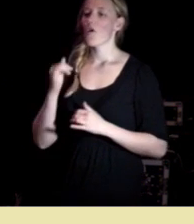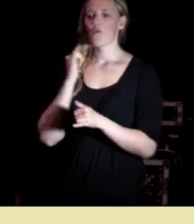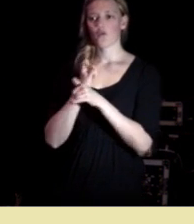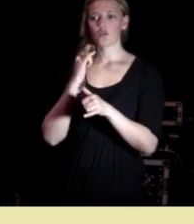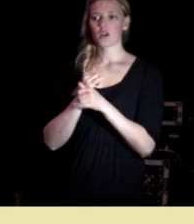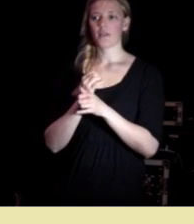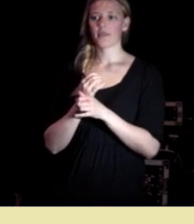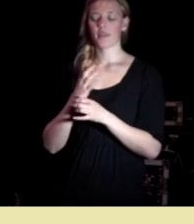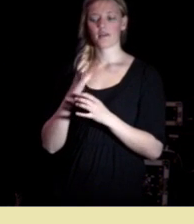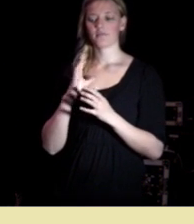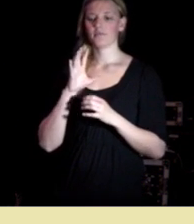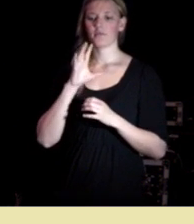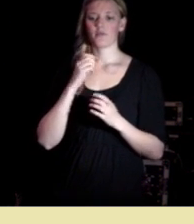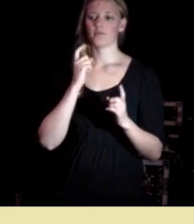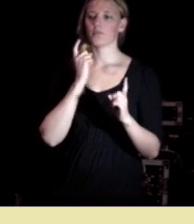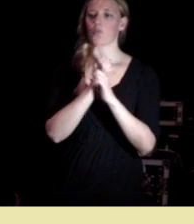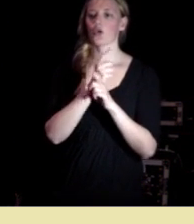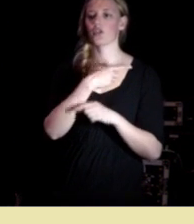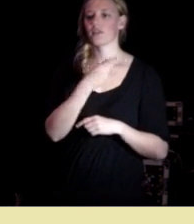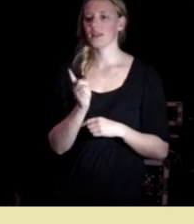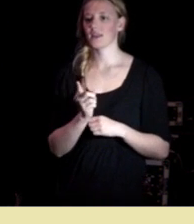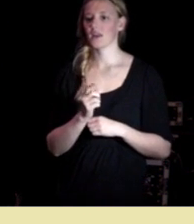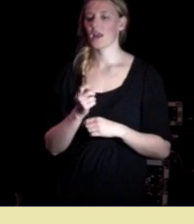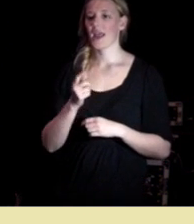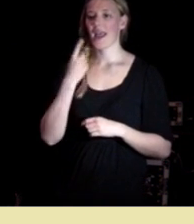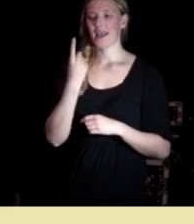frem til dem jeg tror et av dilemmaene